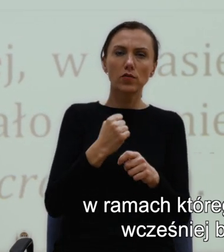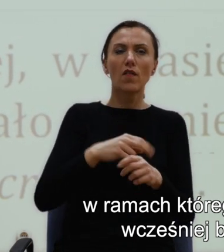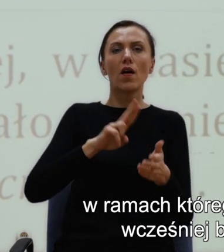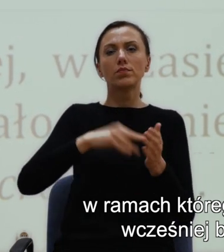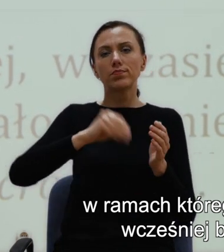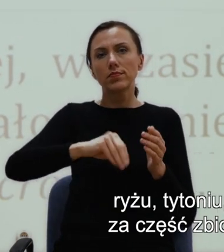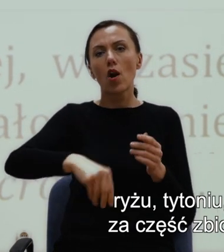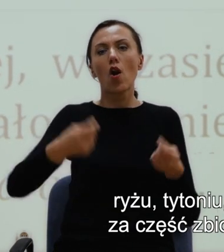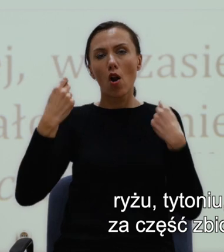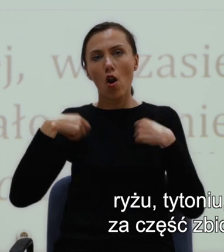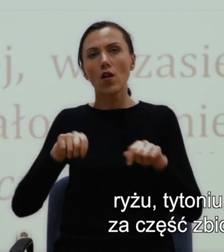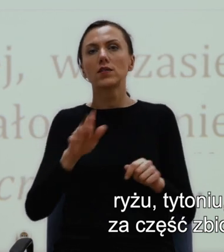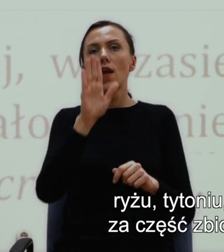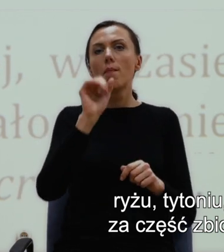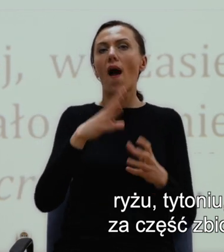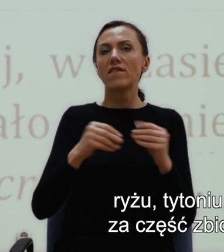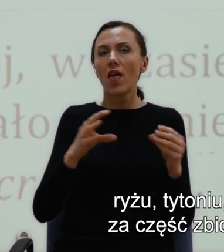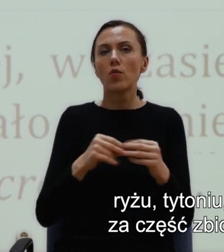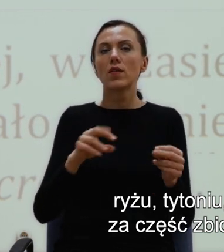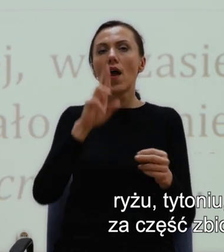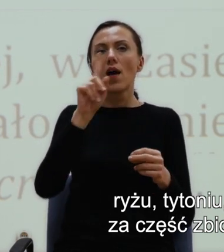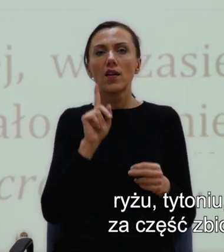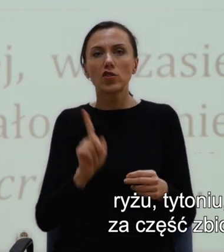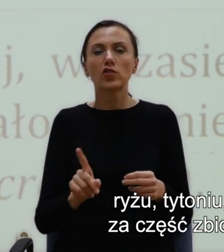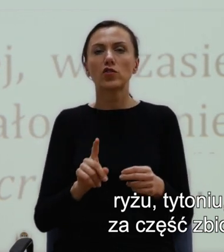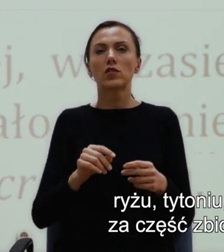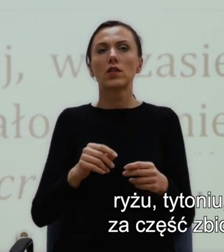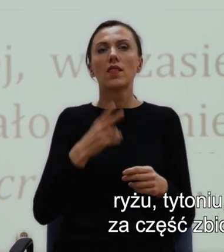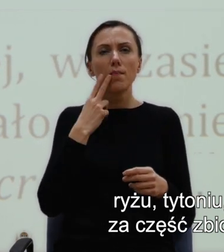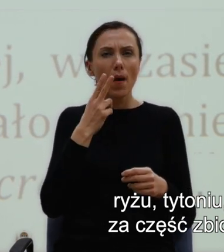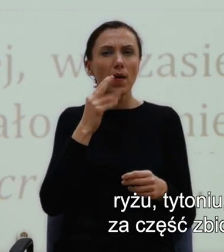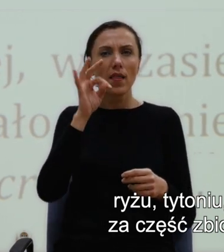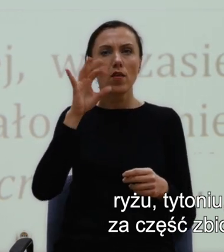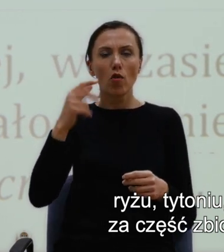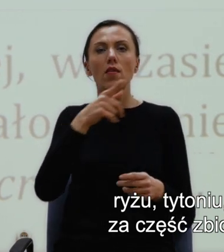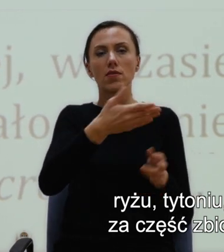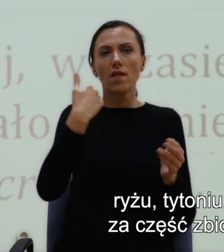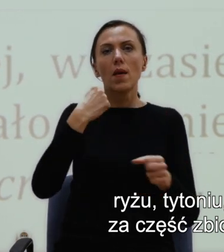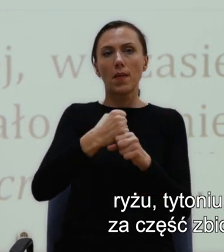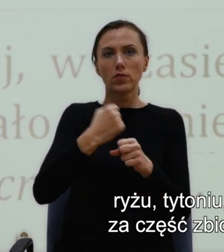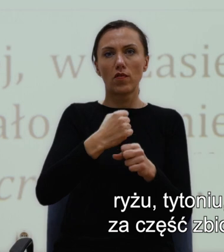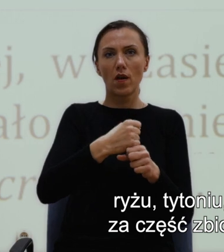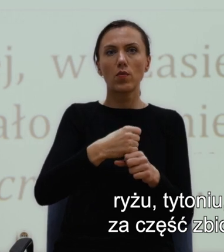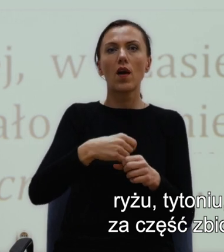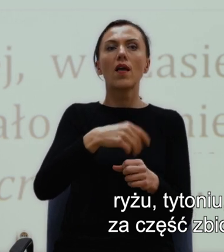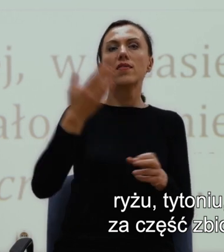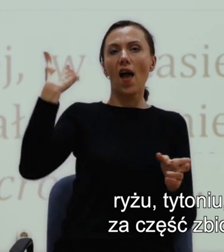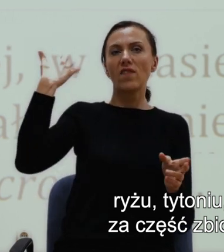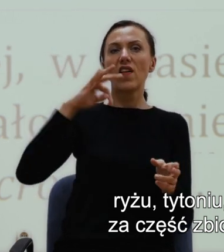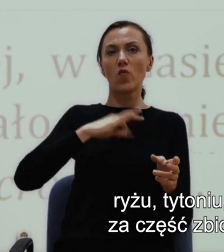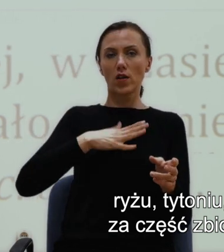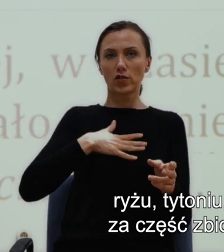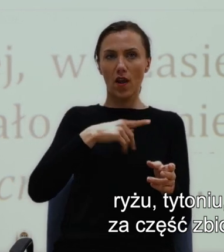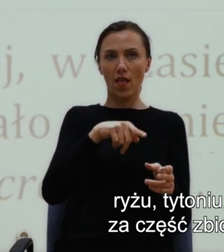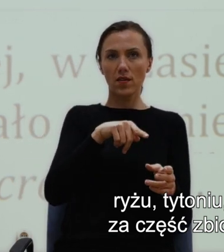bawełny, ryżu, tytoniu, pracowały u swoich dawnych właścicieli